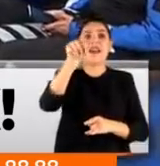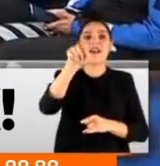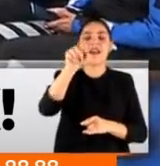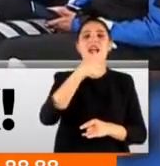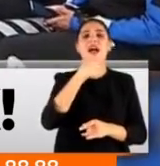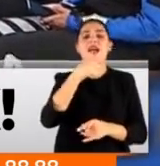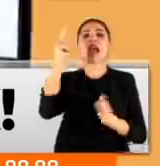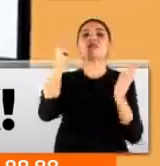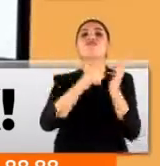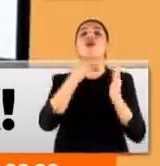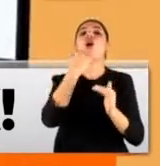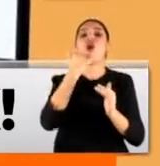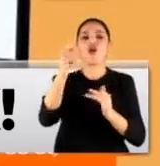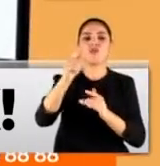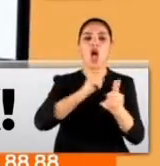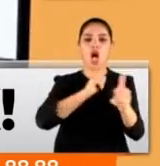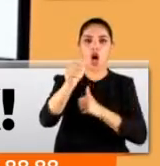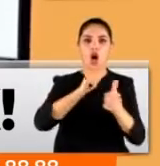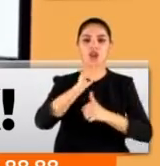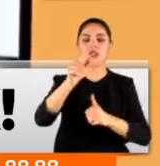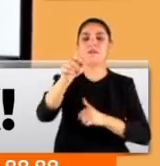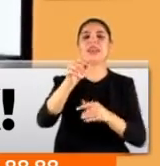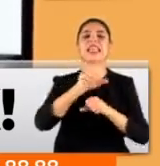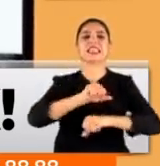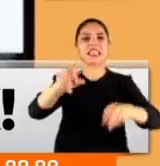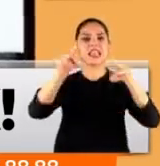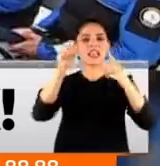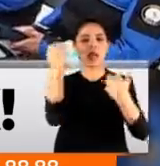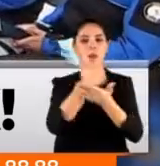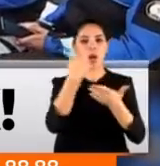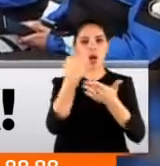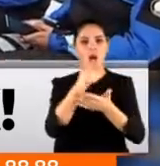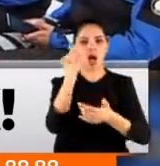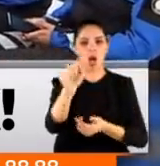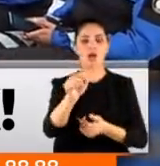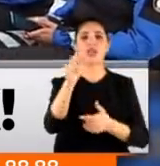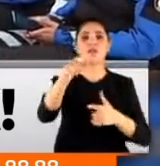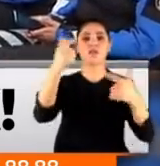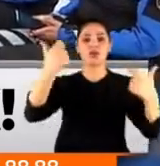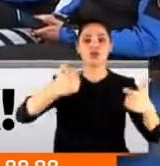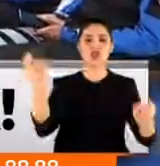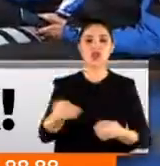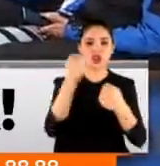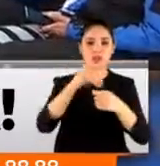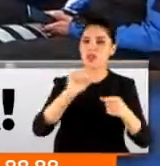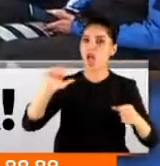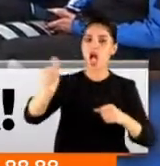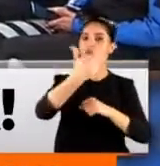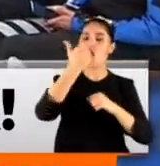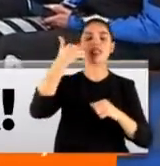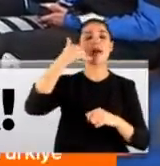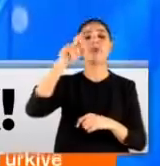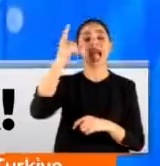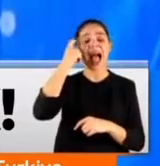Size doğrulama kodu gelecek. Sistem otomatik olarak aktif bir hale gelip butonunu oluşturacaktır. Sistemin çalışması için kritik nokta ise akıllı